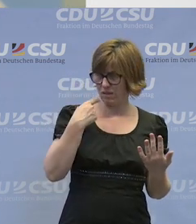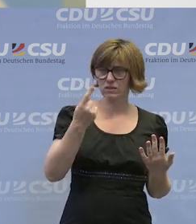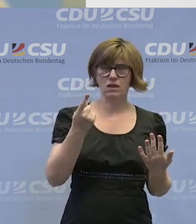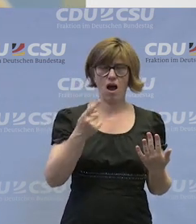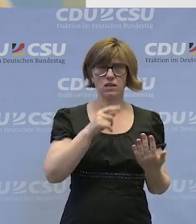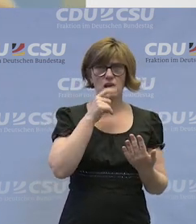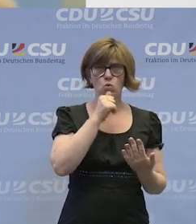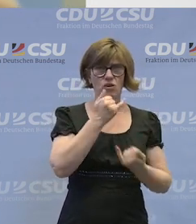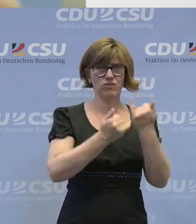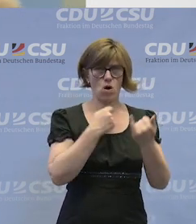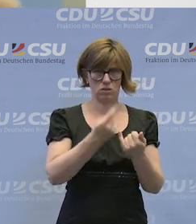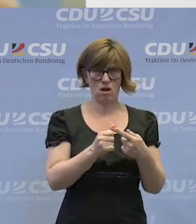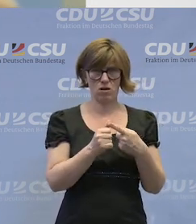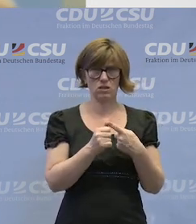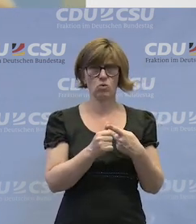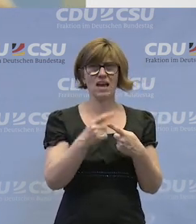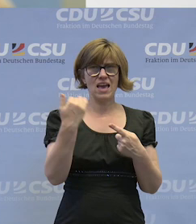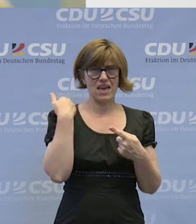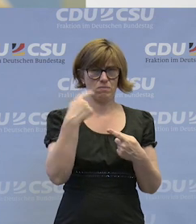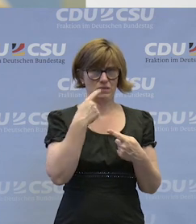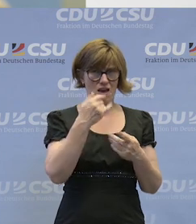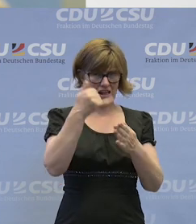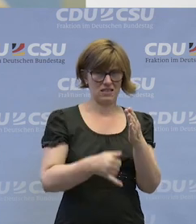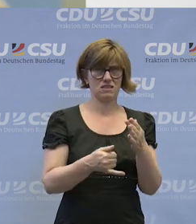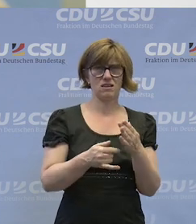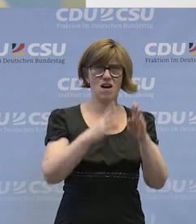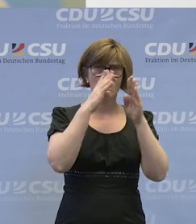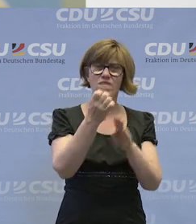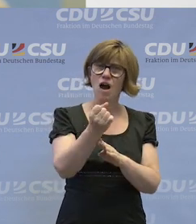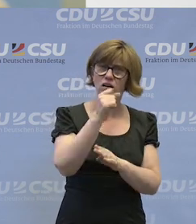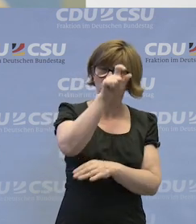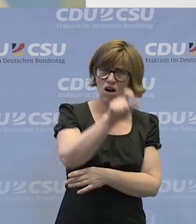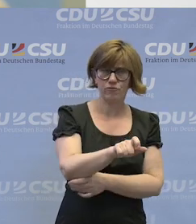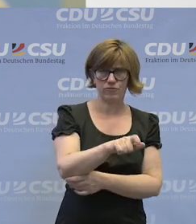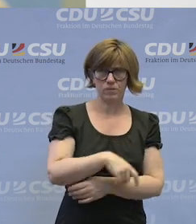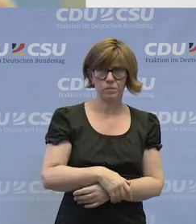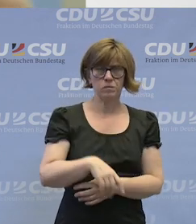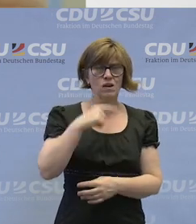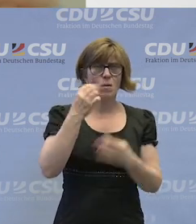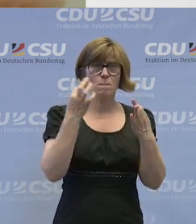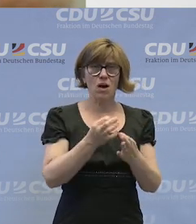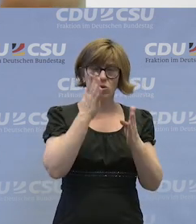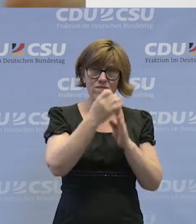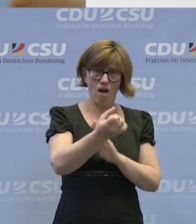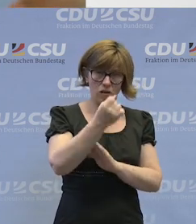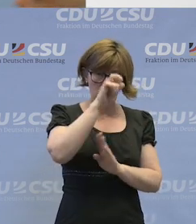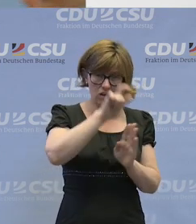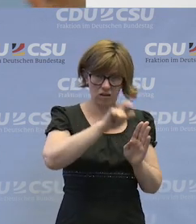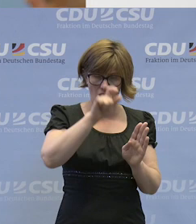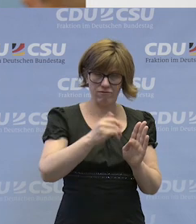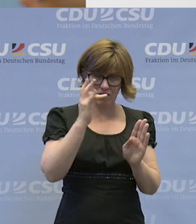was die junge Dame hier vorhin sagte und das, was Sie zuletzt sagten, diese Fachkraft. Ich glaube, wir brauchen nicht nur diese Fachkräfte